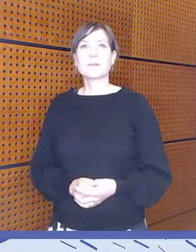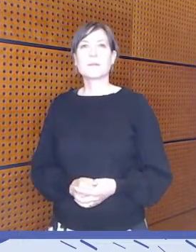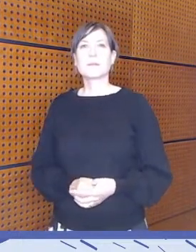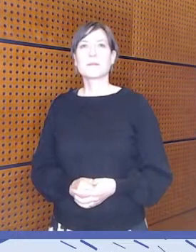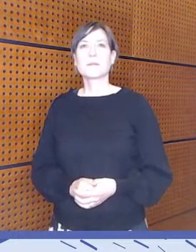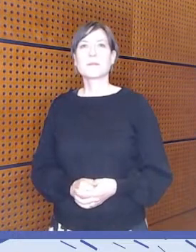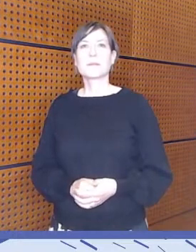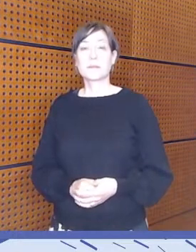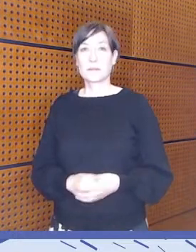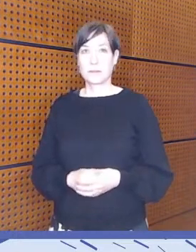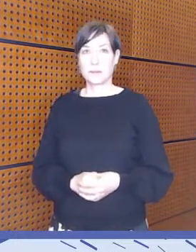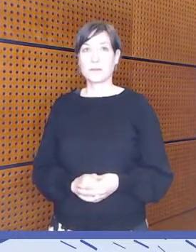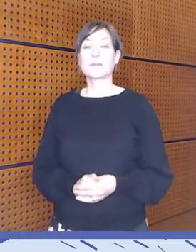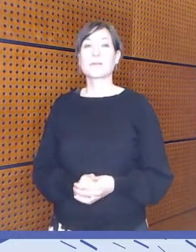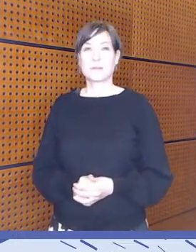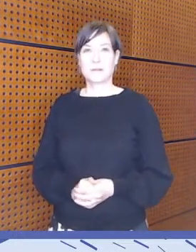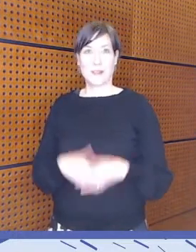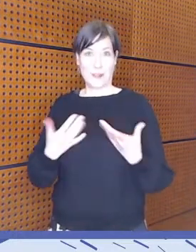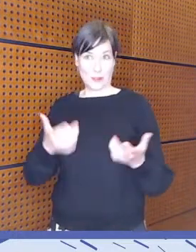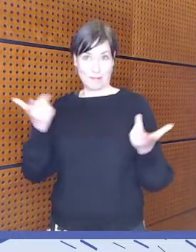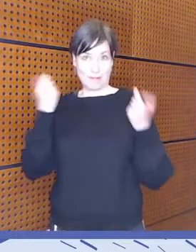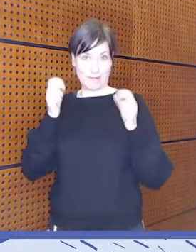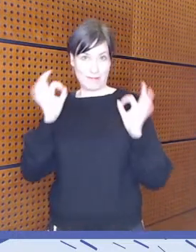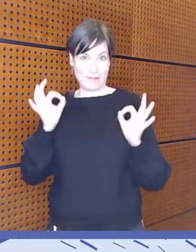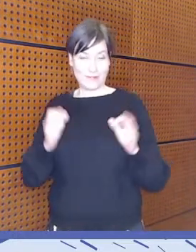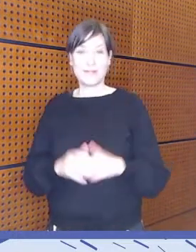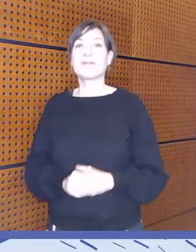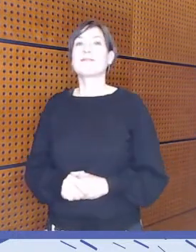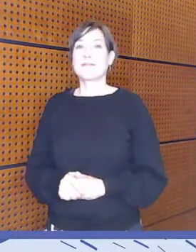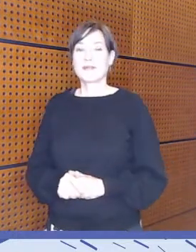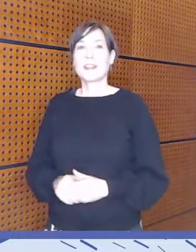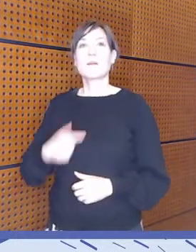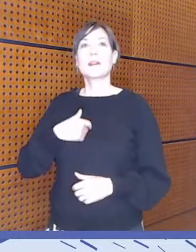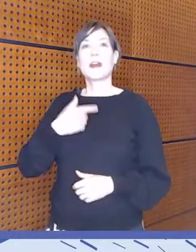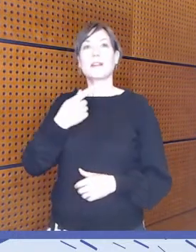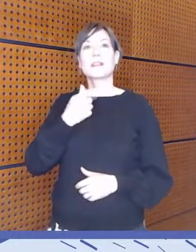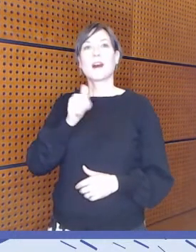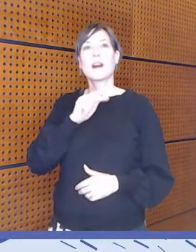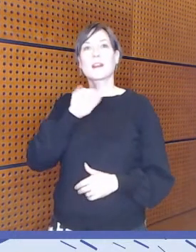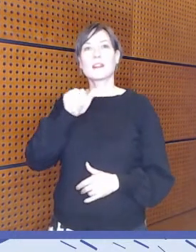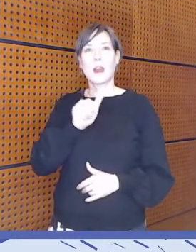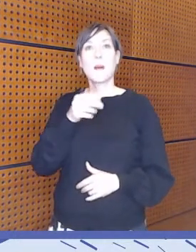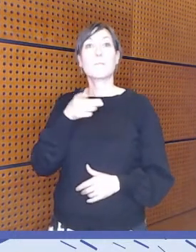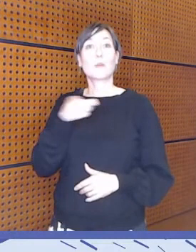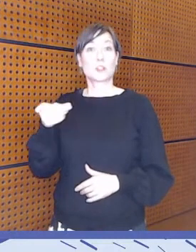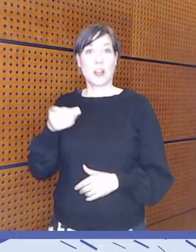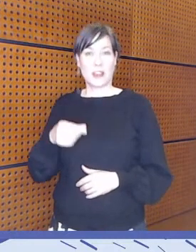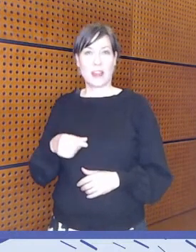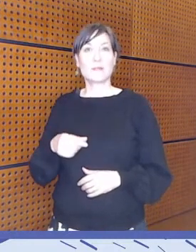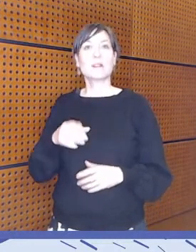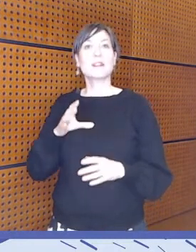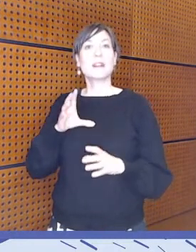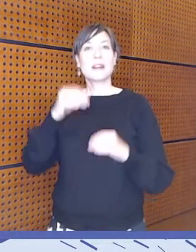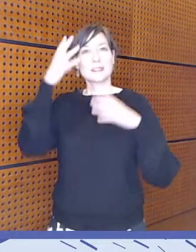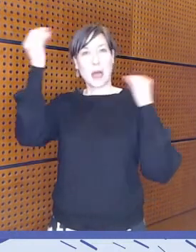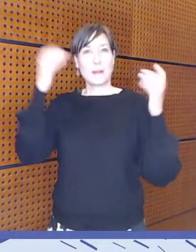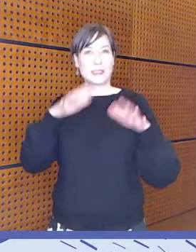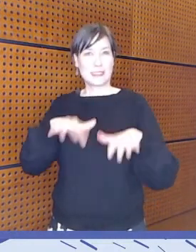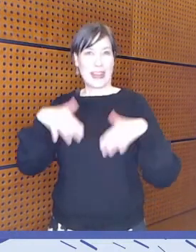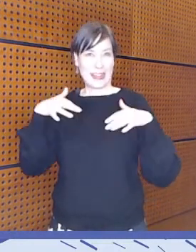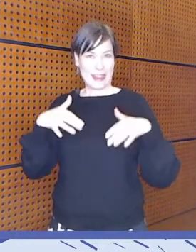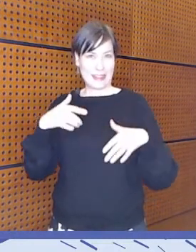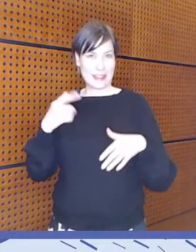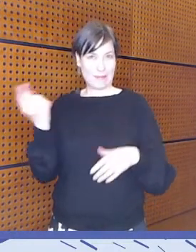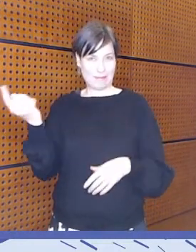Joka nyt kuuluu? Minä olen Tarja Porsanger, tulen tuolta saamelaiskäräjistä